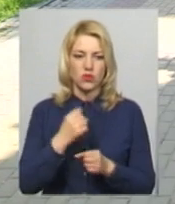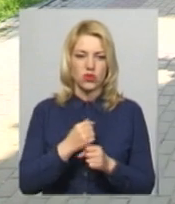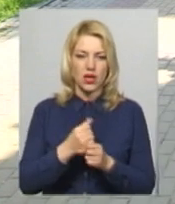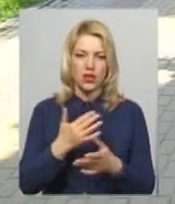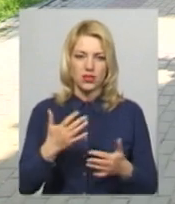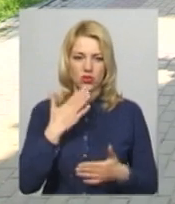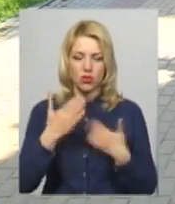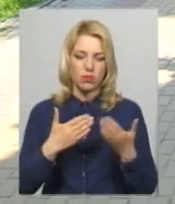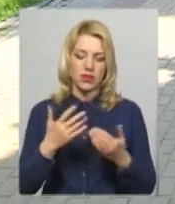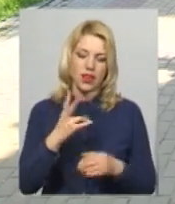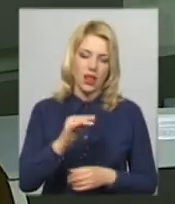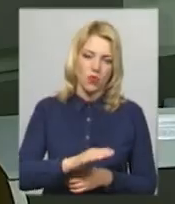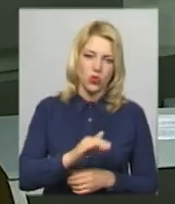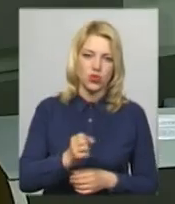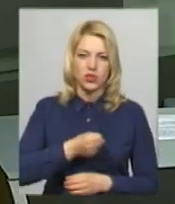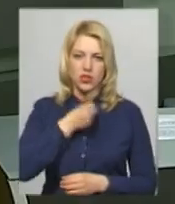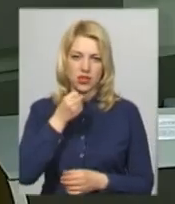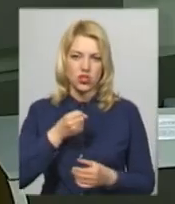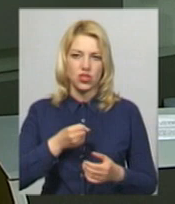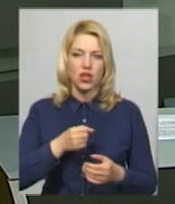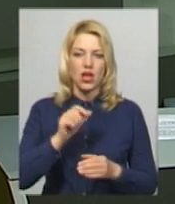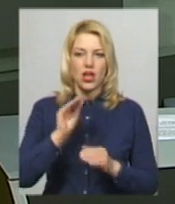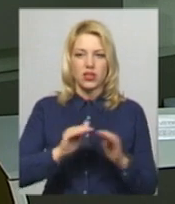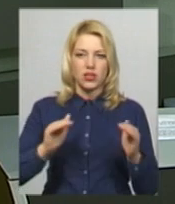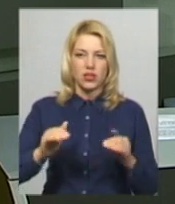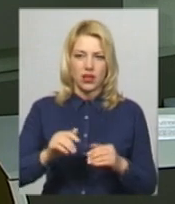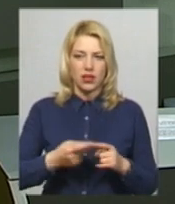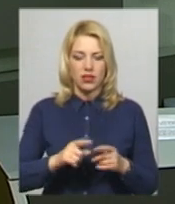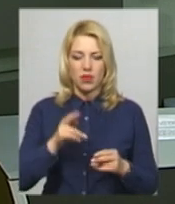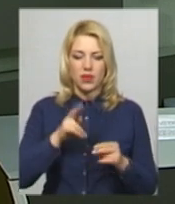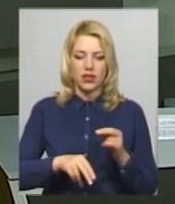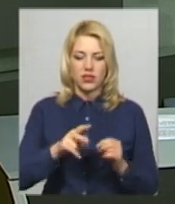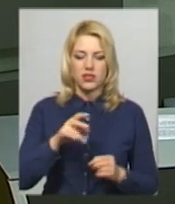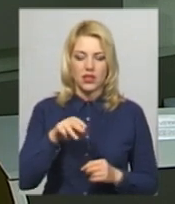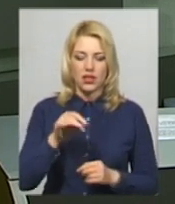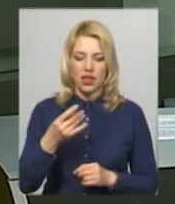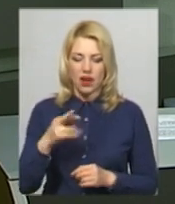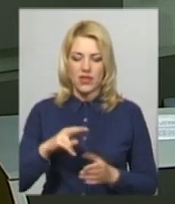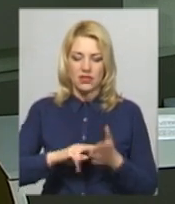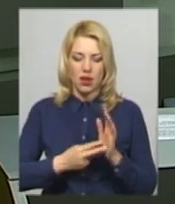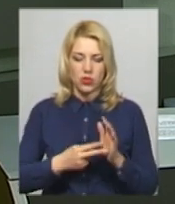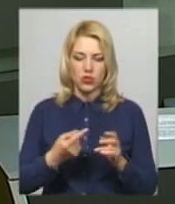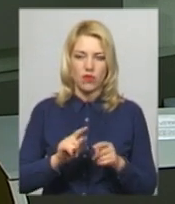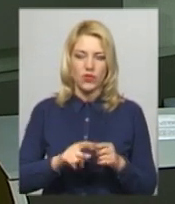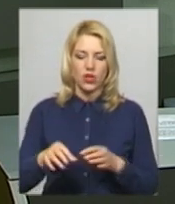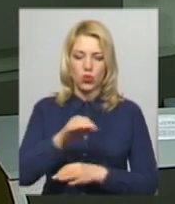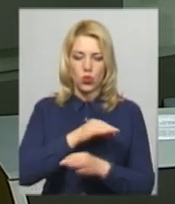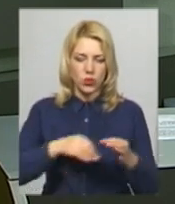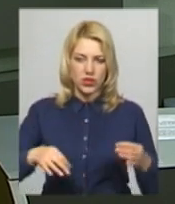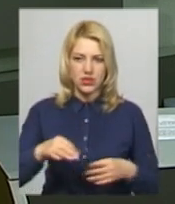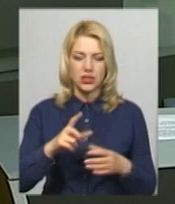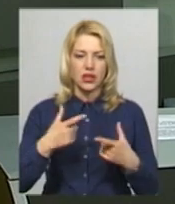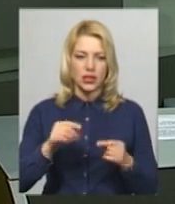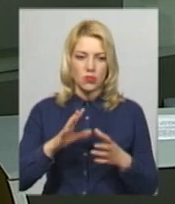школярів і для старших школярів. Наприкінці травня запланований круглий стіл, де презентуватимуть результати опитувань,